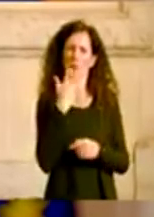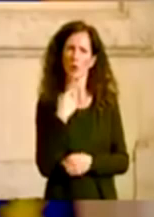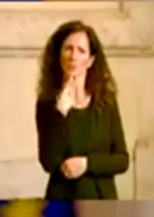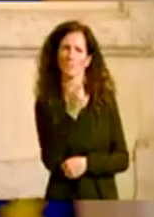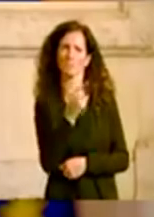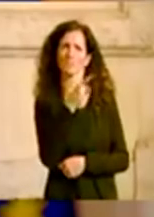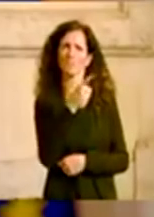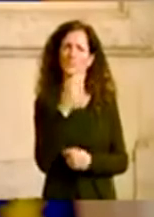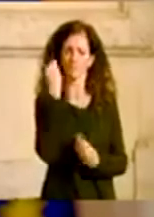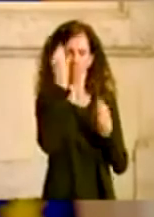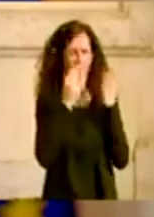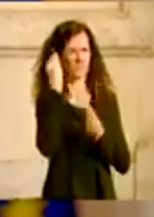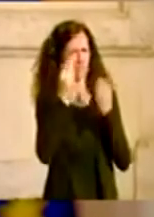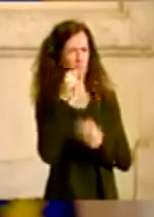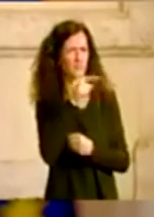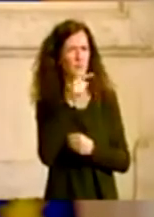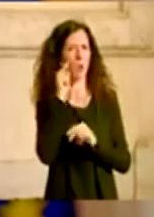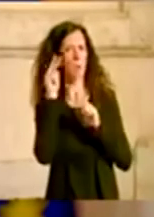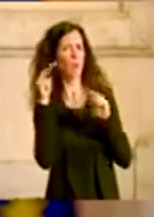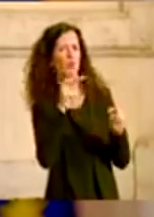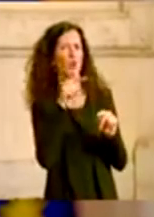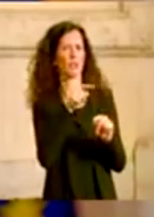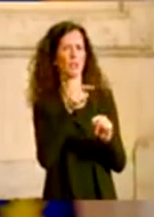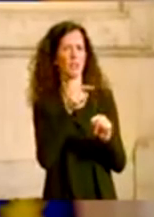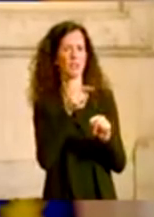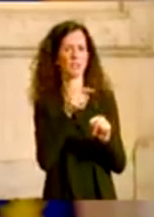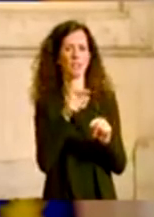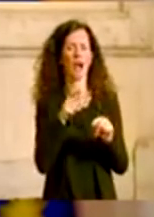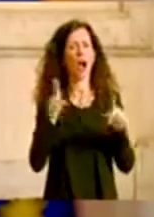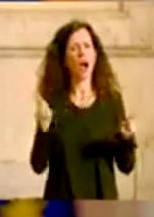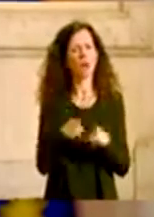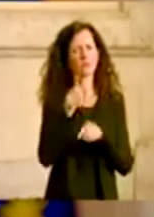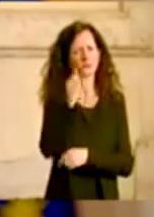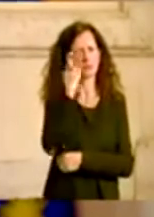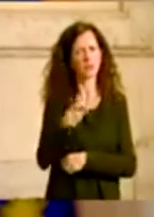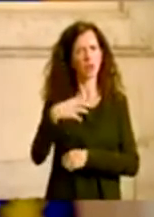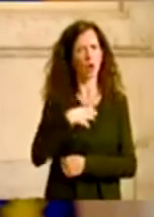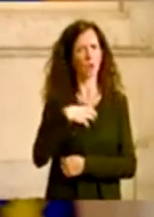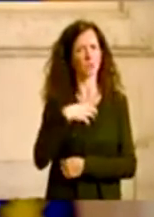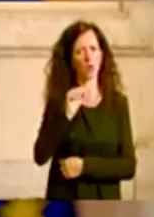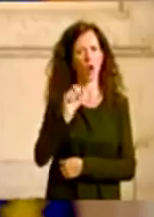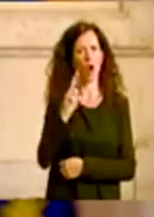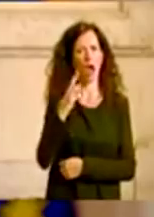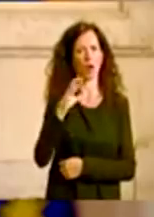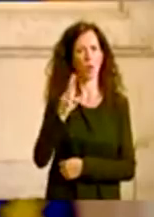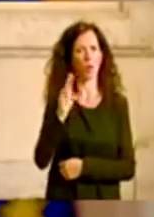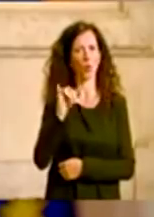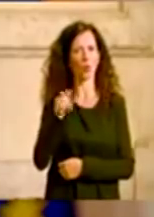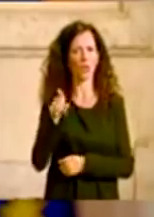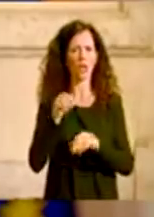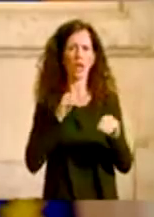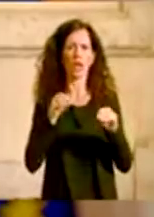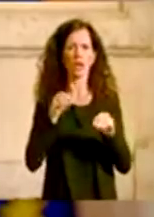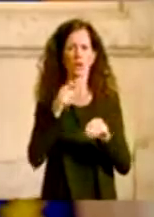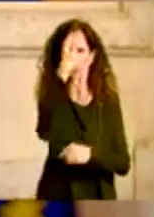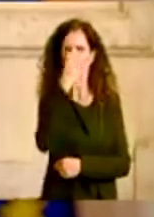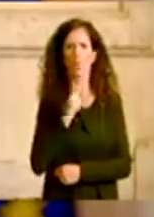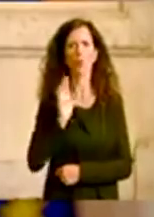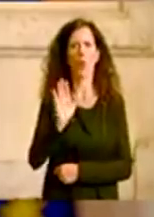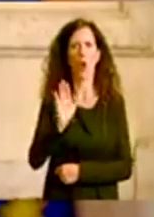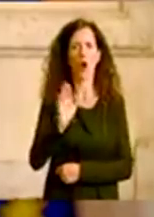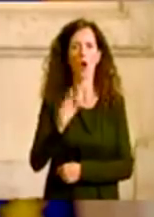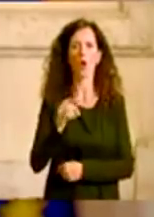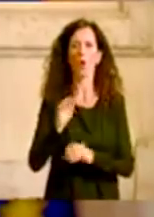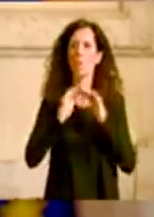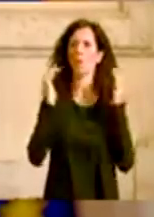ripercorrere, quindi al suo punto di vista, il lavoro che ha dovuto fare dall'inizio, quando in tutto il mondo si è scatenato una pandemia e io vi